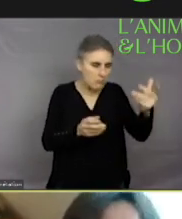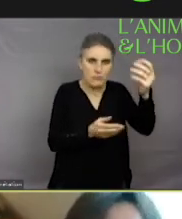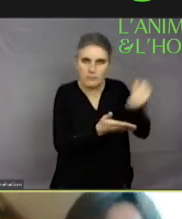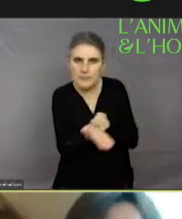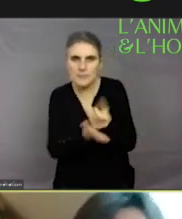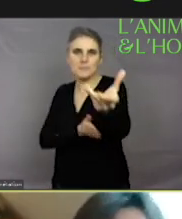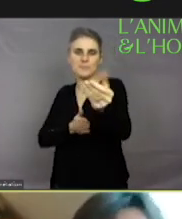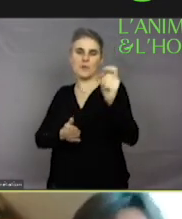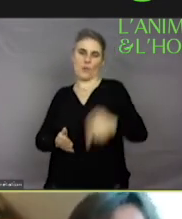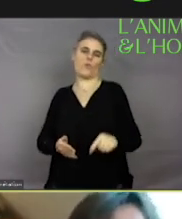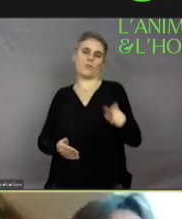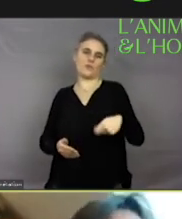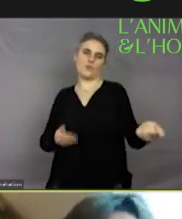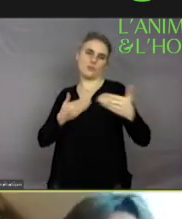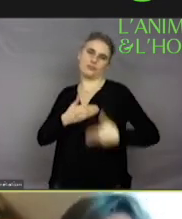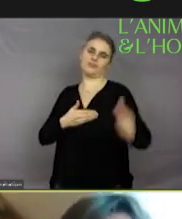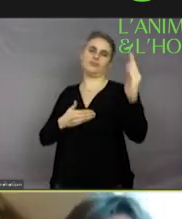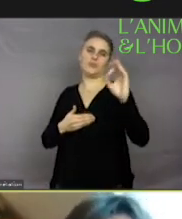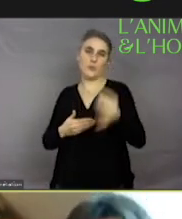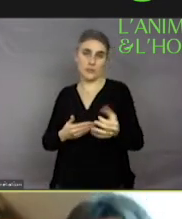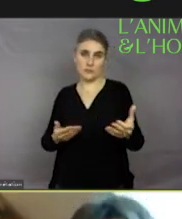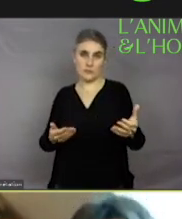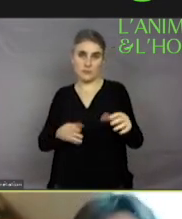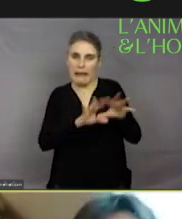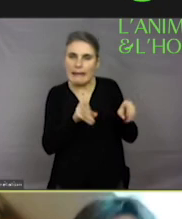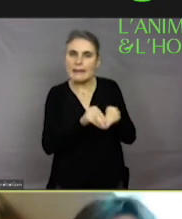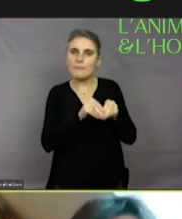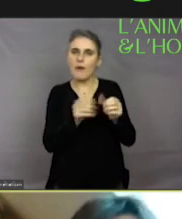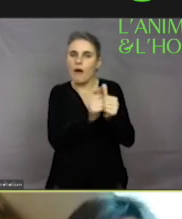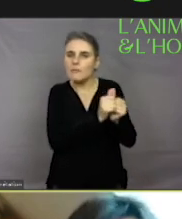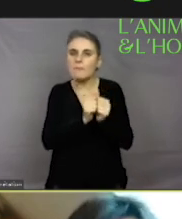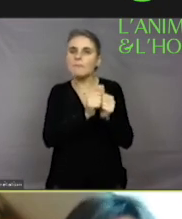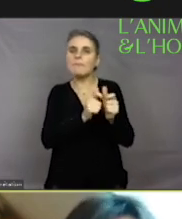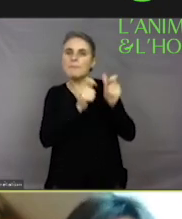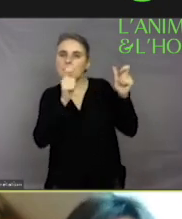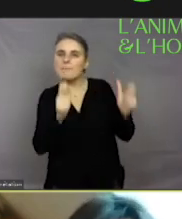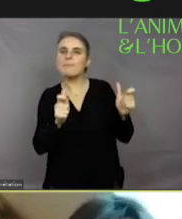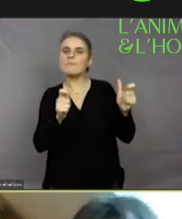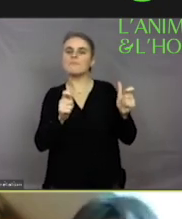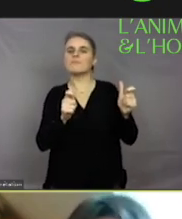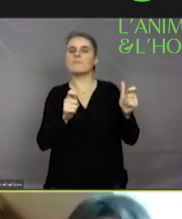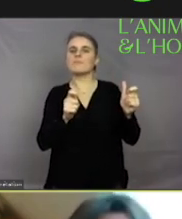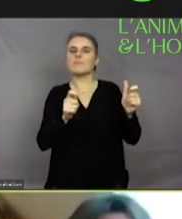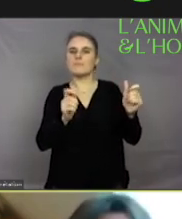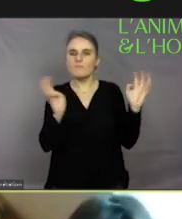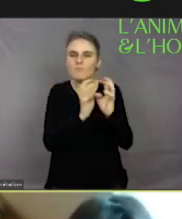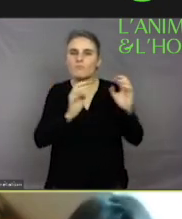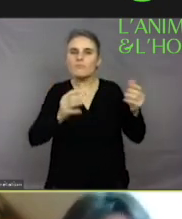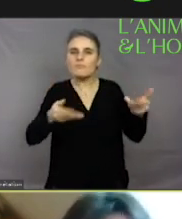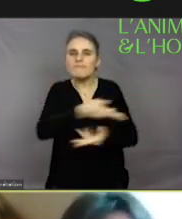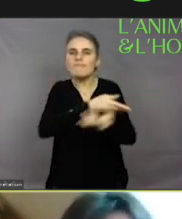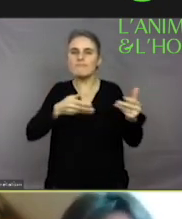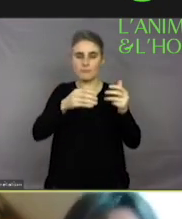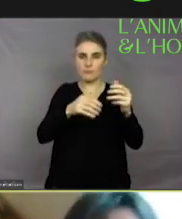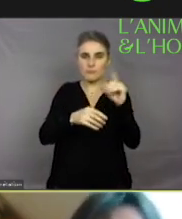connaissances que nous faisons actuellement avec toute l'équipe de la Société française de zoosémiotique qui est quand même une équipe